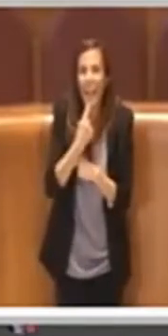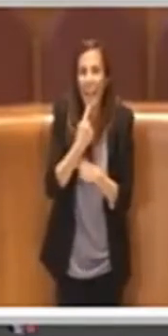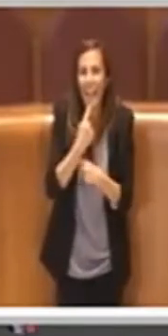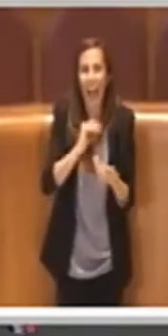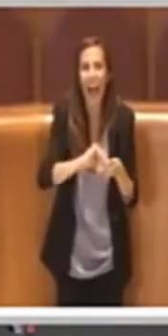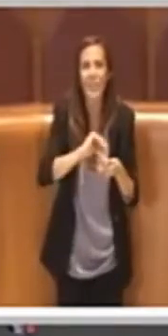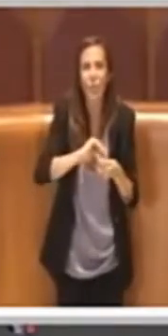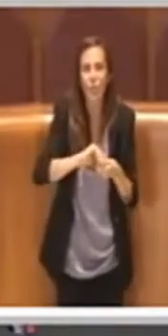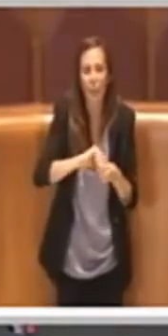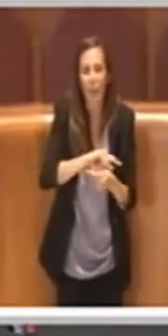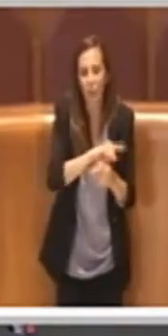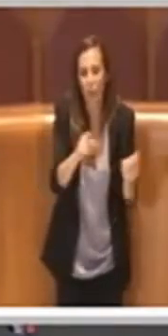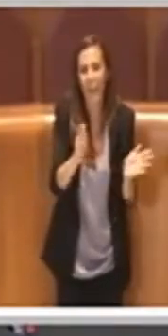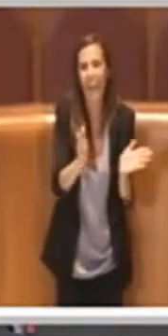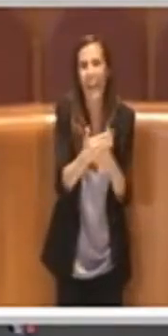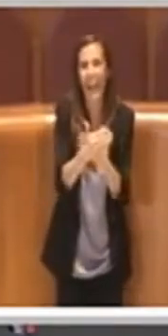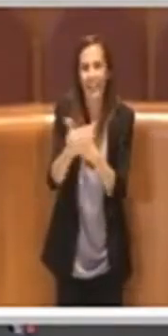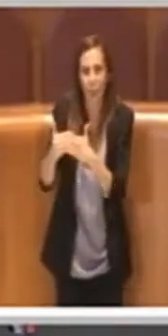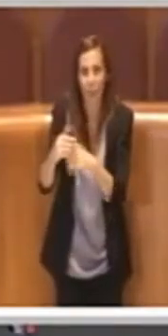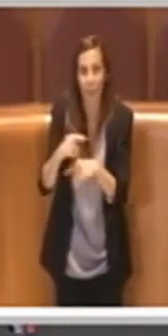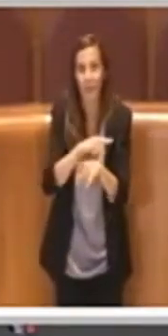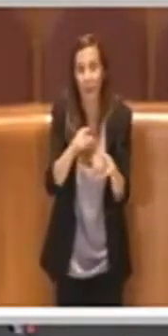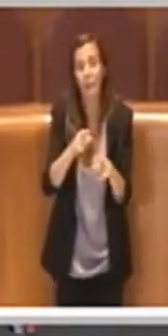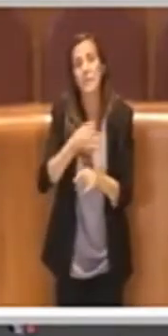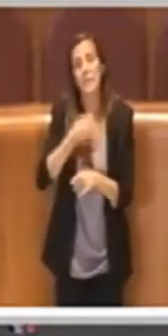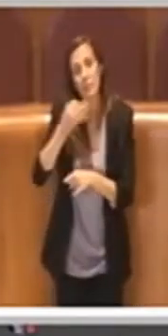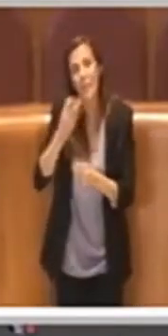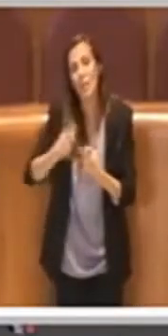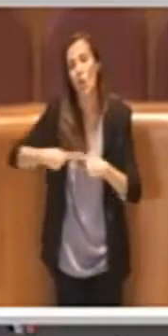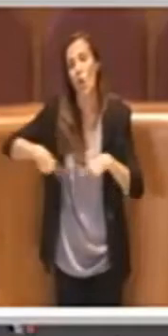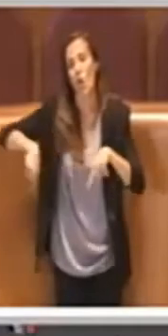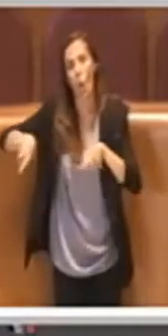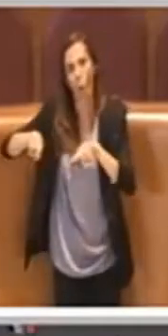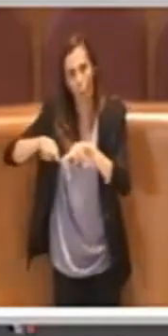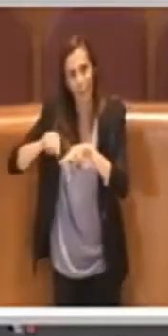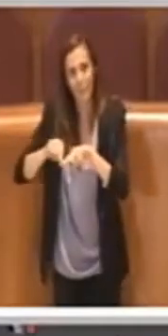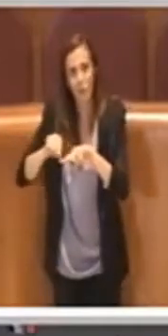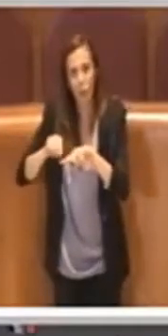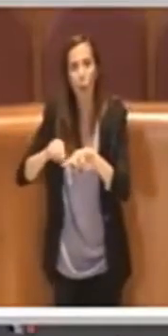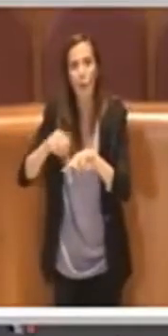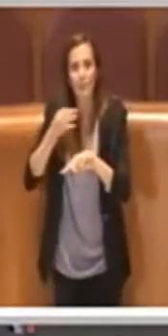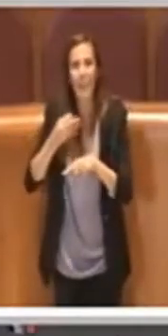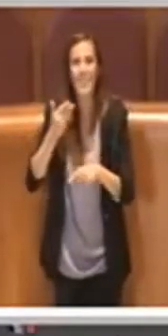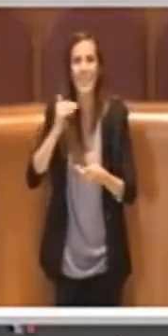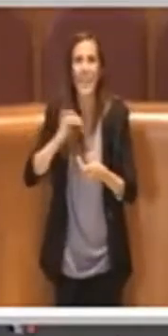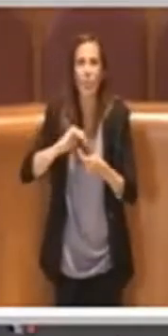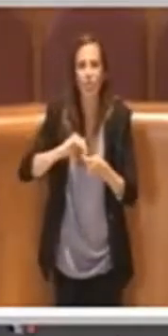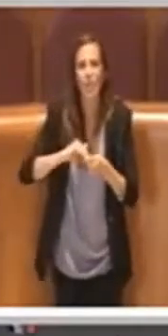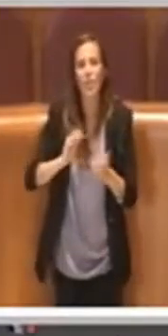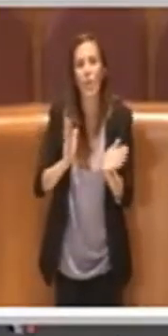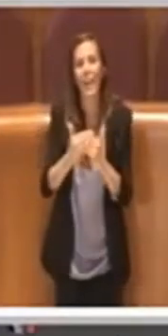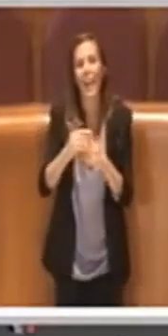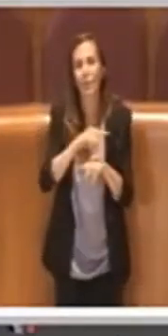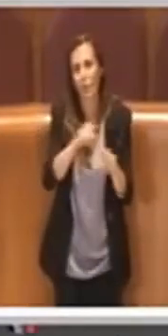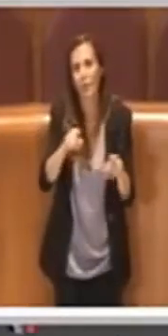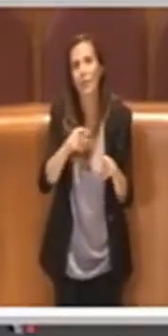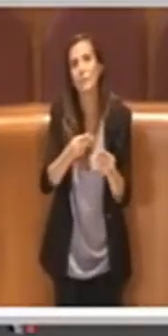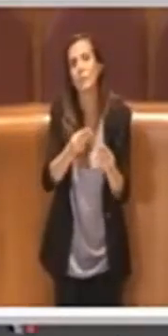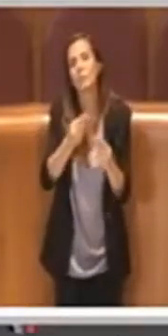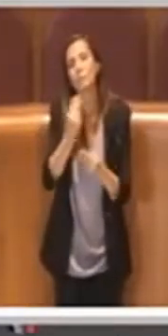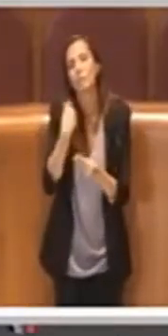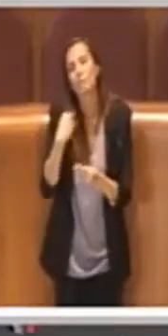commissione le associazioni di categoria hanno chiesto la flessibilità sul cambio turno.